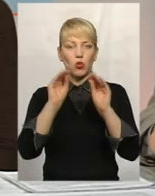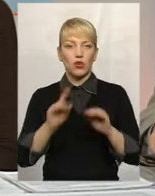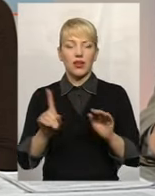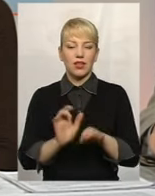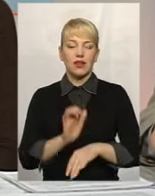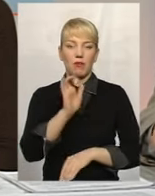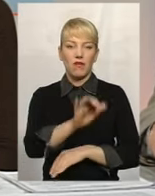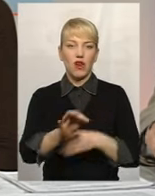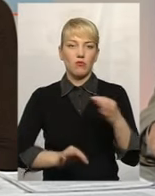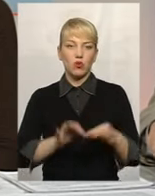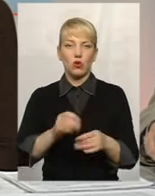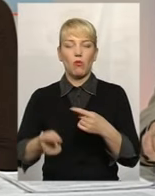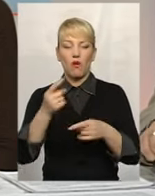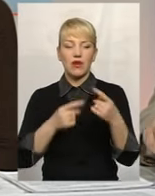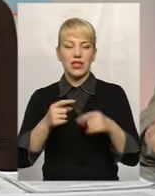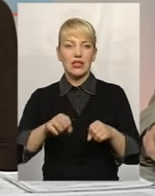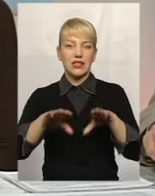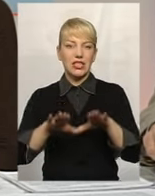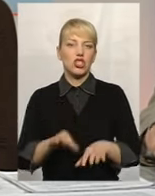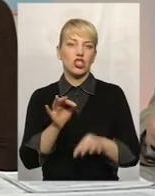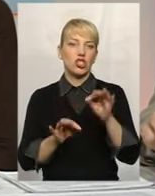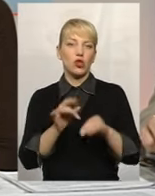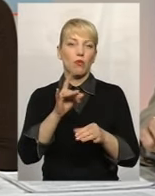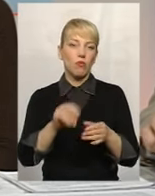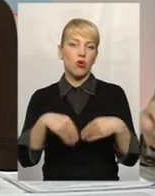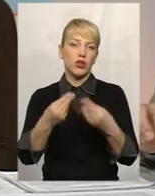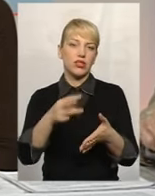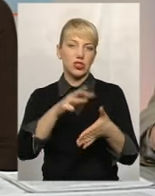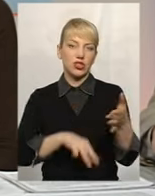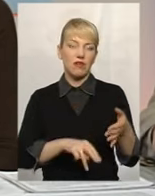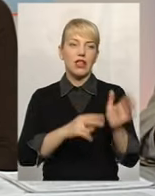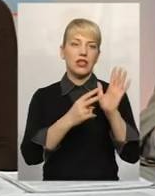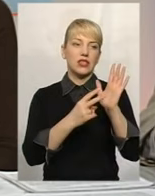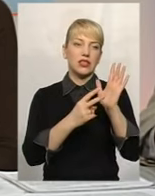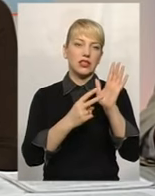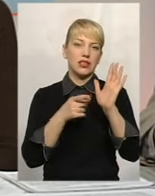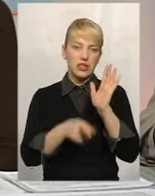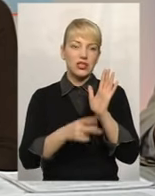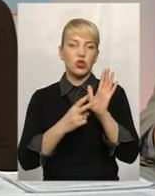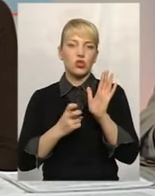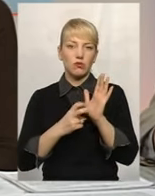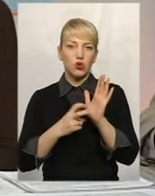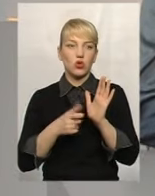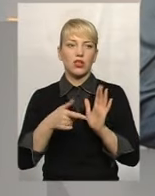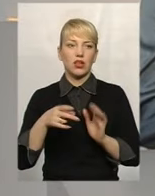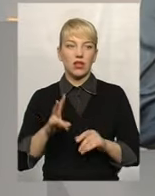направляємо до суду, повертаються з рішенням суду про накладення штрафних санкцій від 510 до 1700 гривень. Але